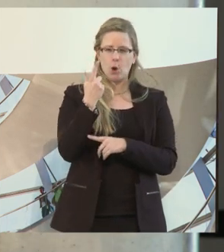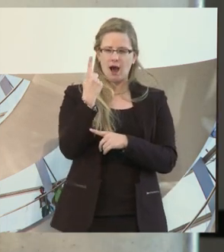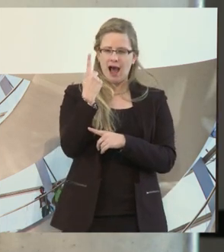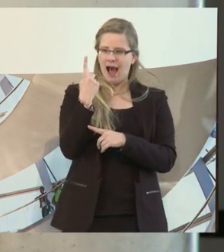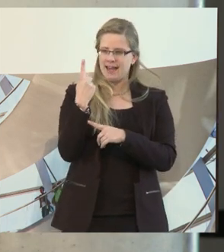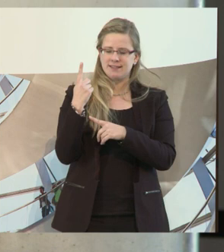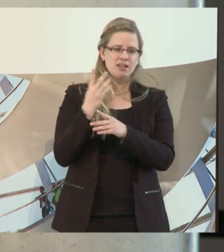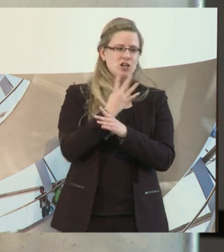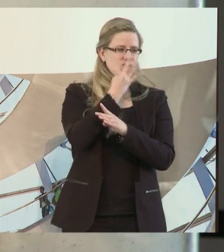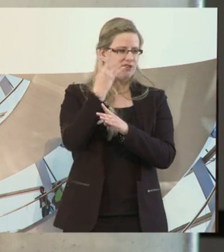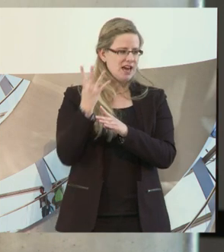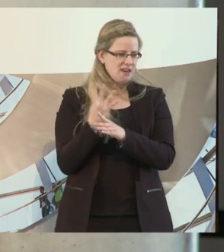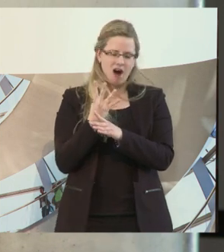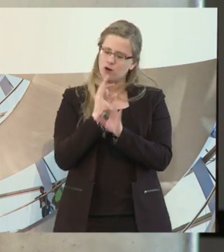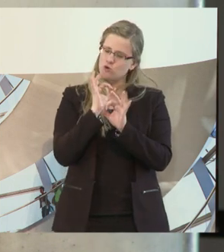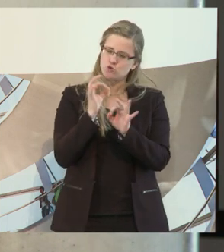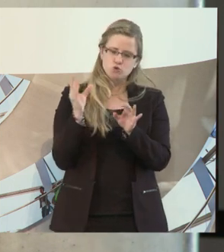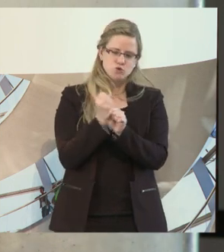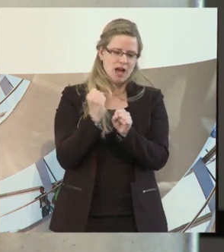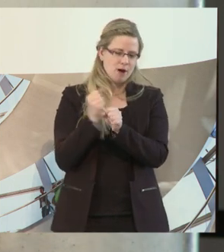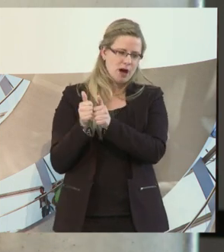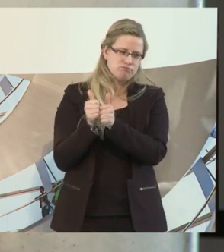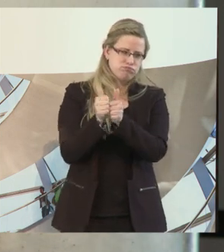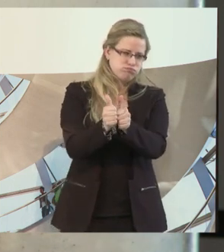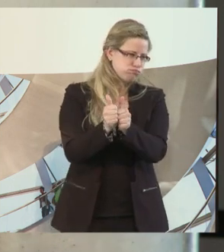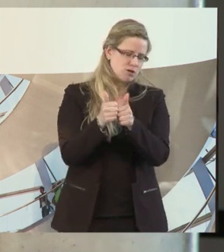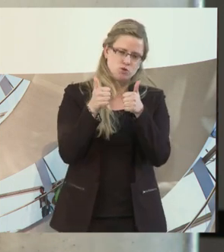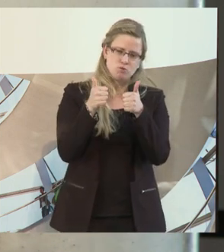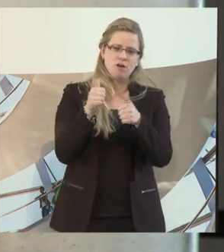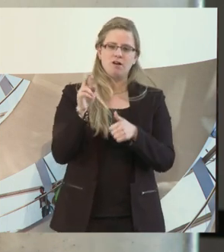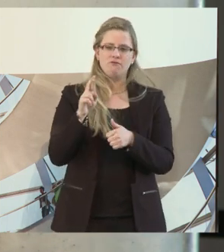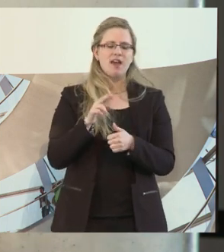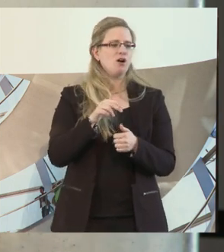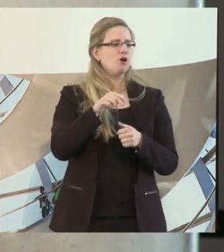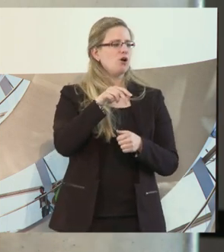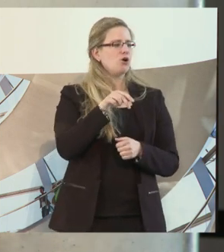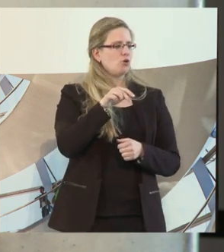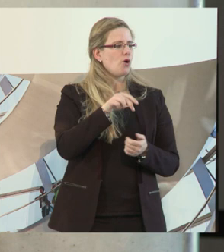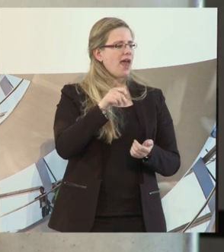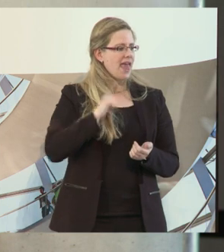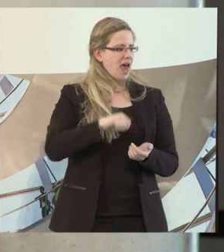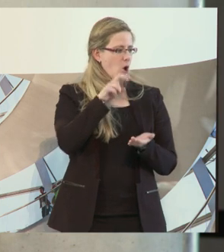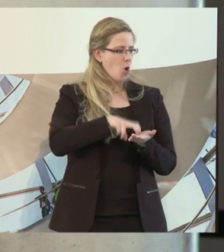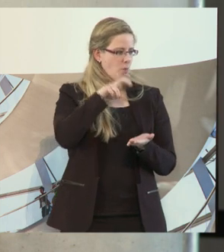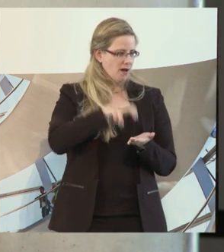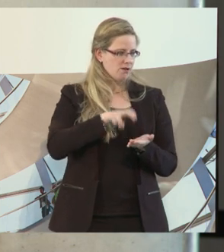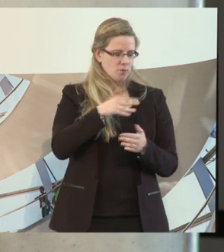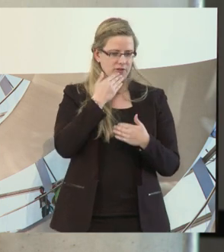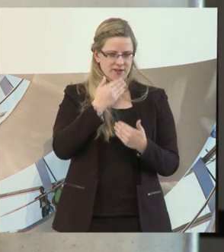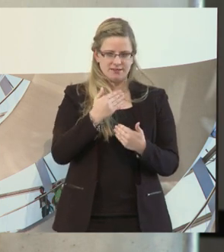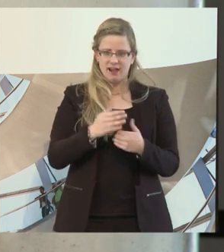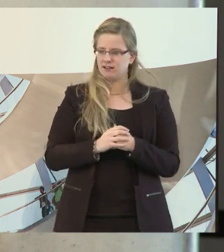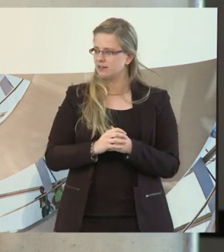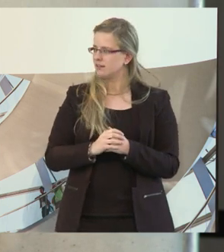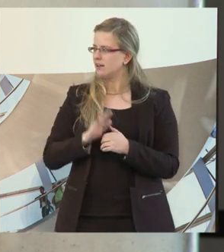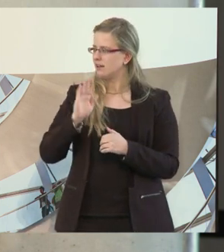ich vier Jahre lang unheimlich gut zusammengearbeitet habe, empfinde ich zumindest so, und das ist Hubert Hüppe. Und ich darf als Sozi sagen,